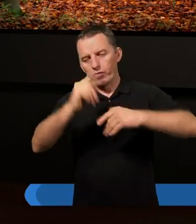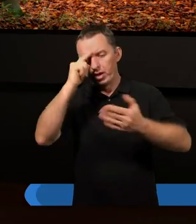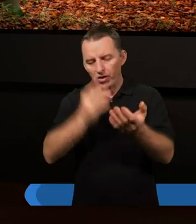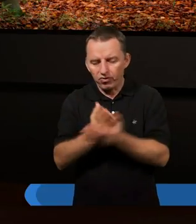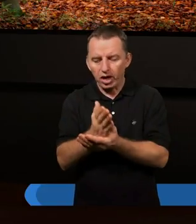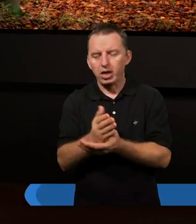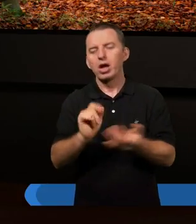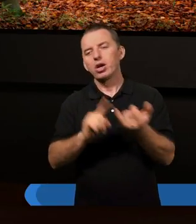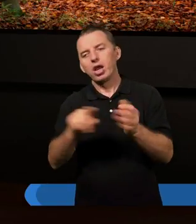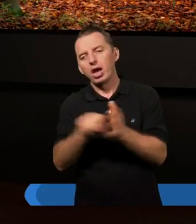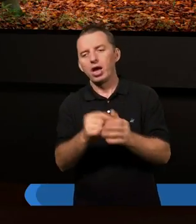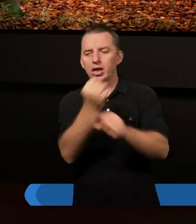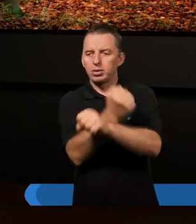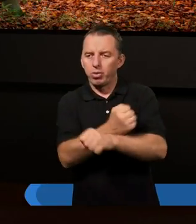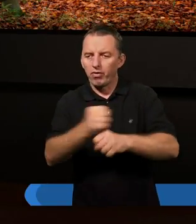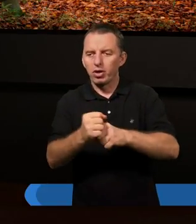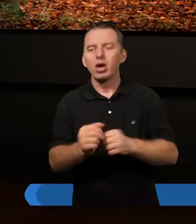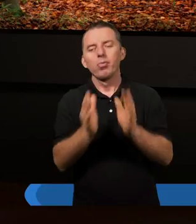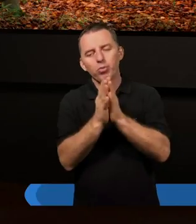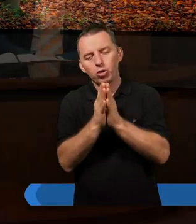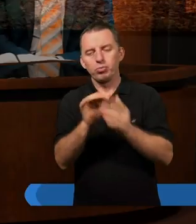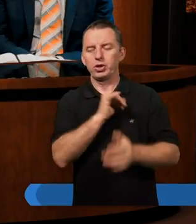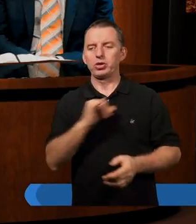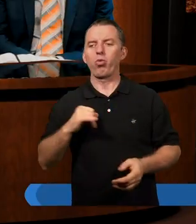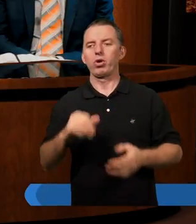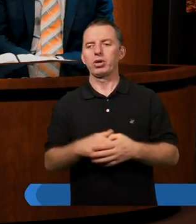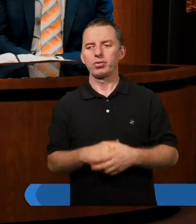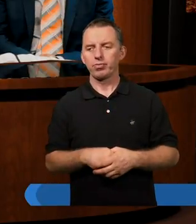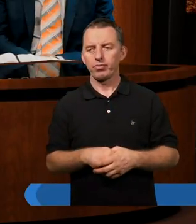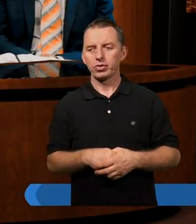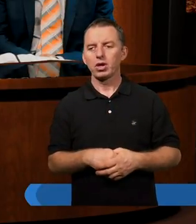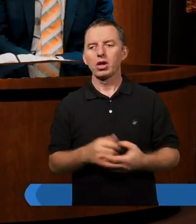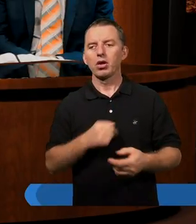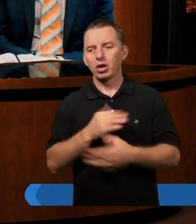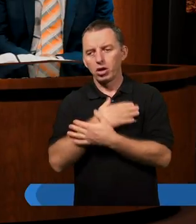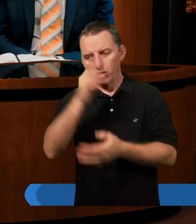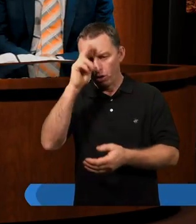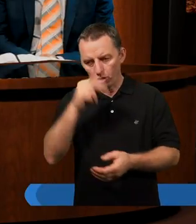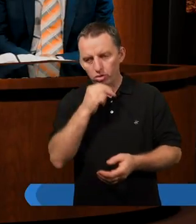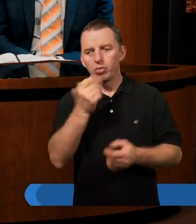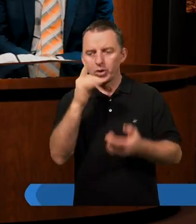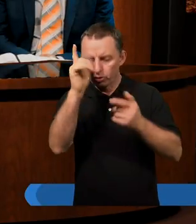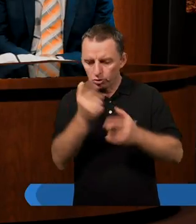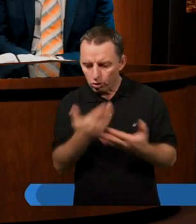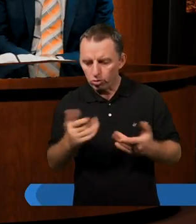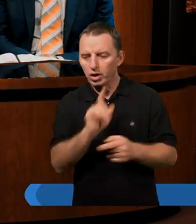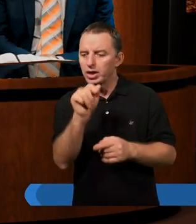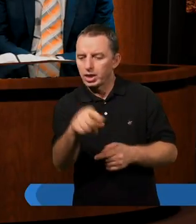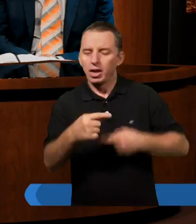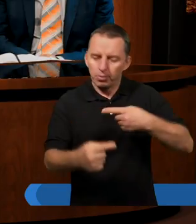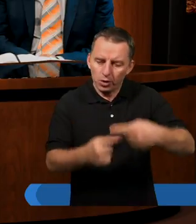i dla zbawienia. Módlmy się. Panie nasz i Ojcze, bardzo dziękujemy Ci za ten